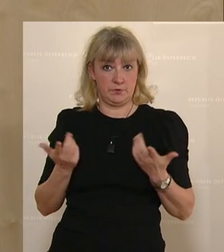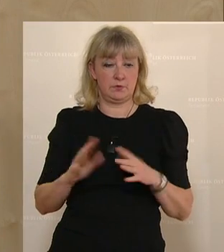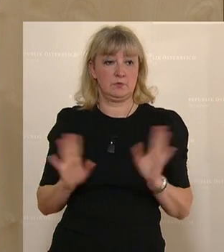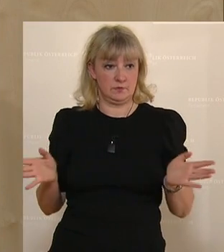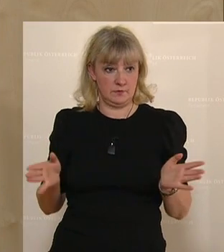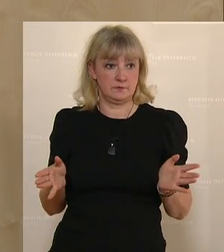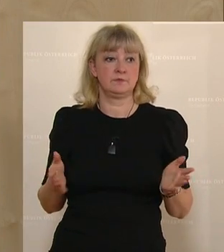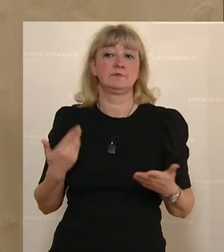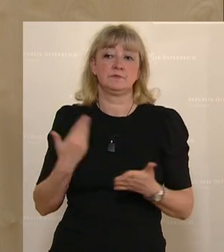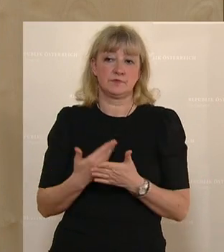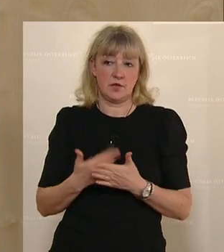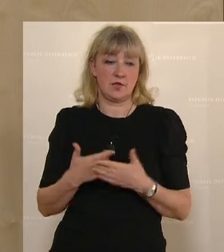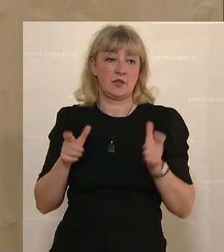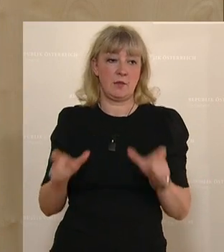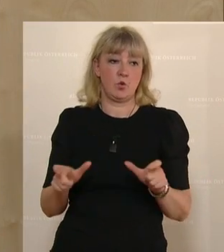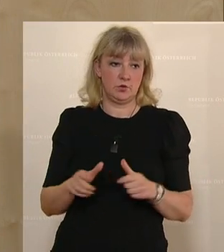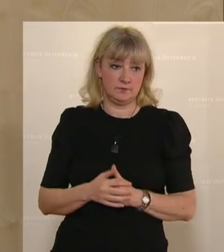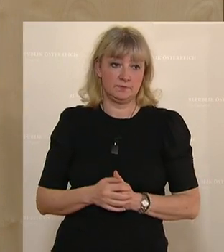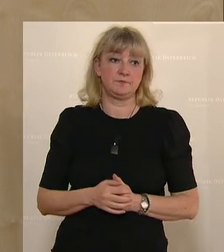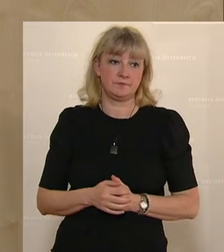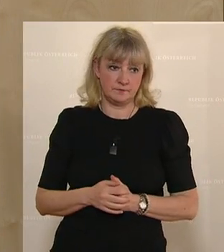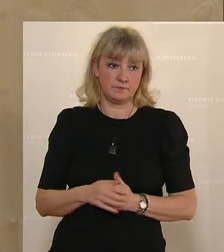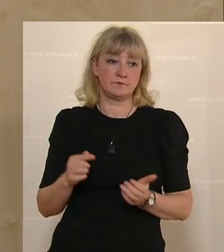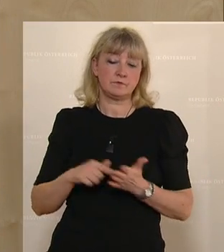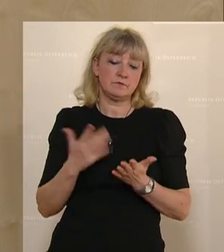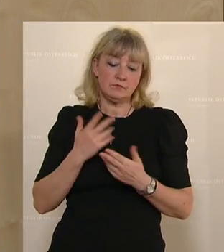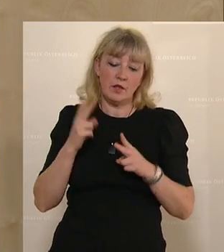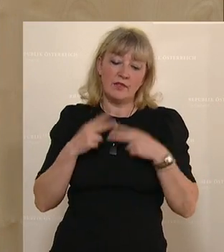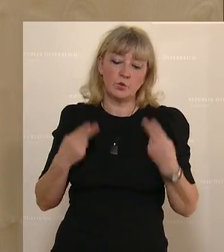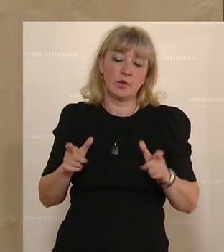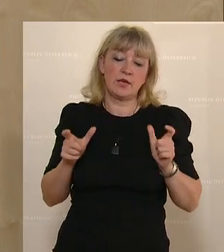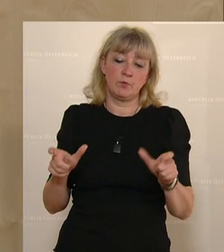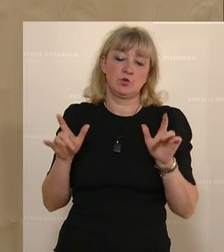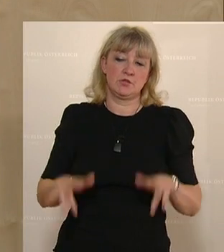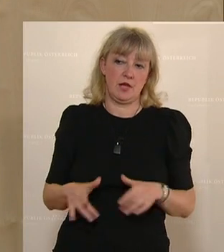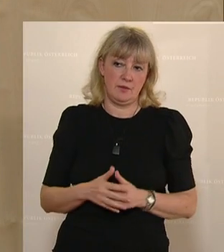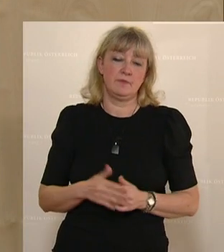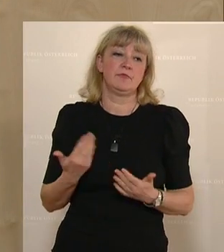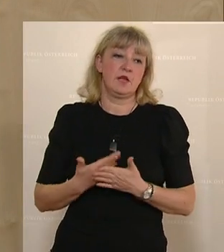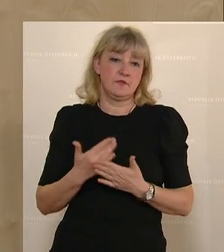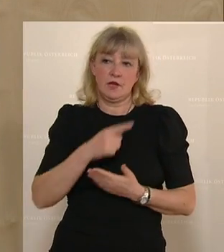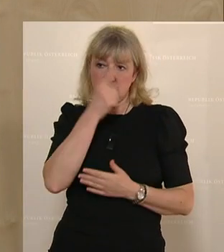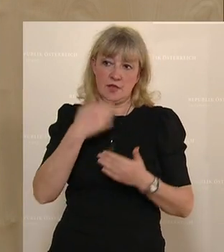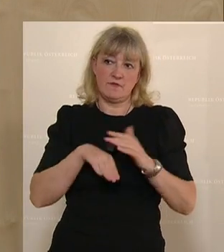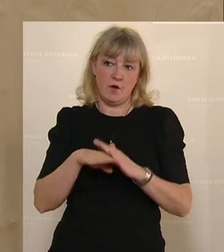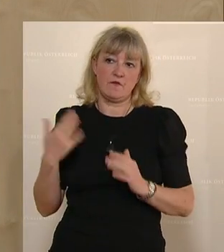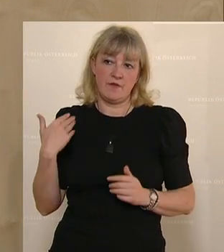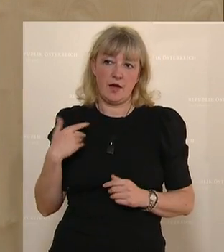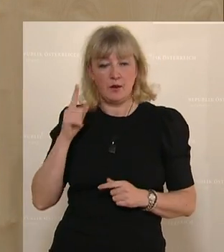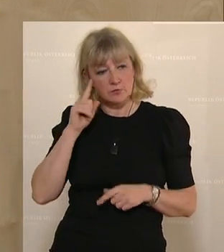und daher immun sind durch eine natürliche Immunisierung. Es wäre also sinnvoll,